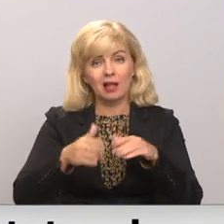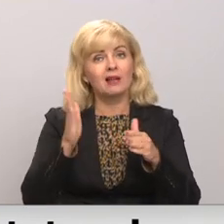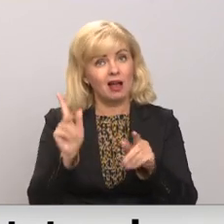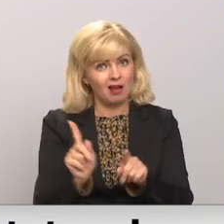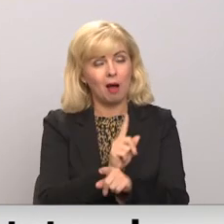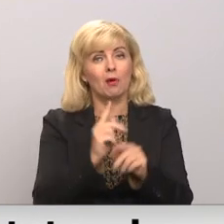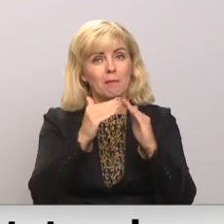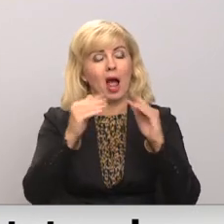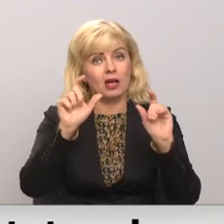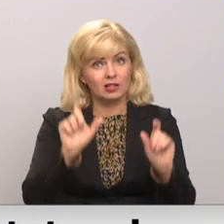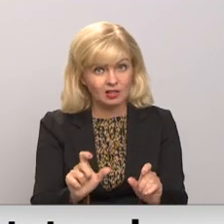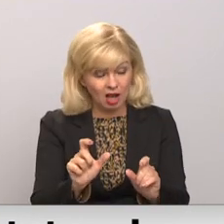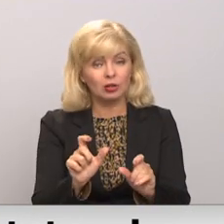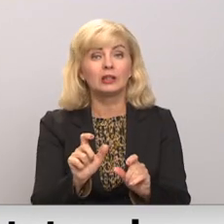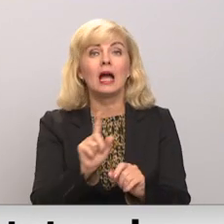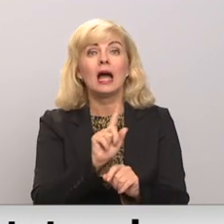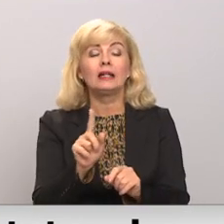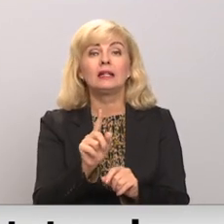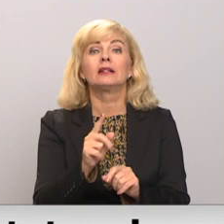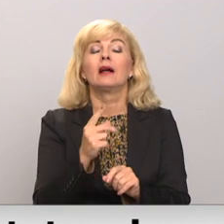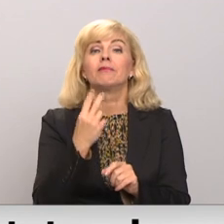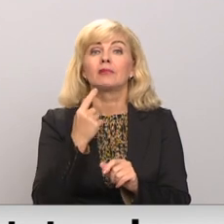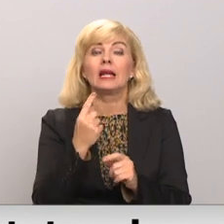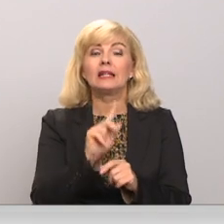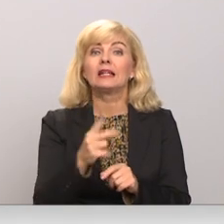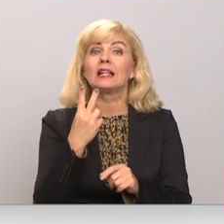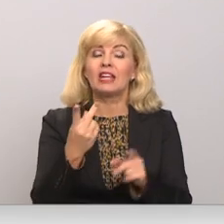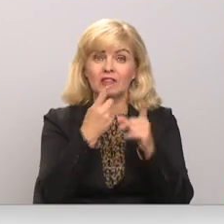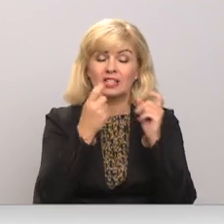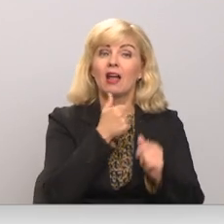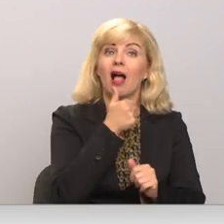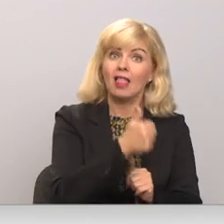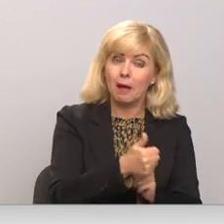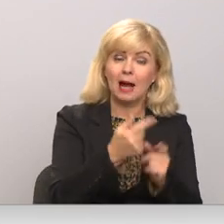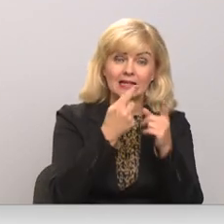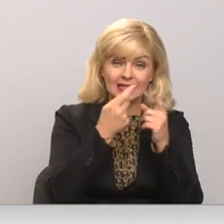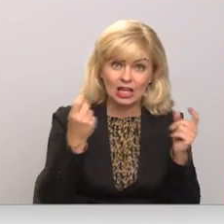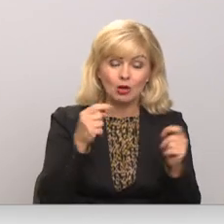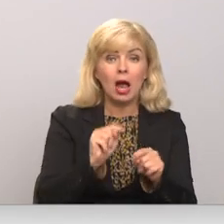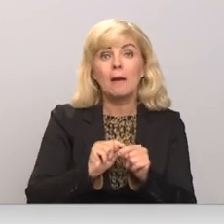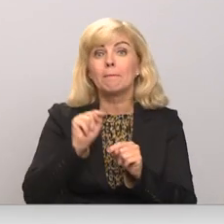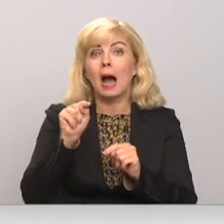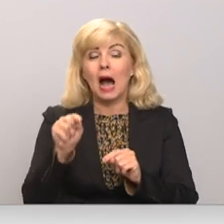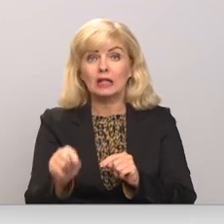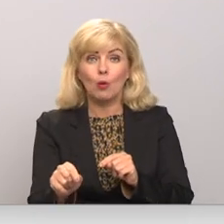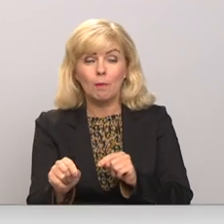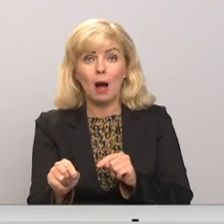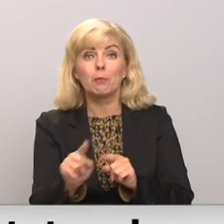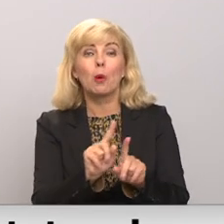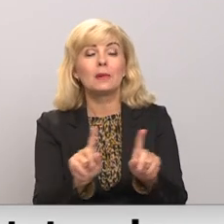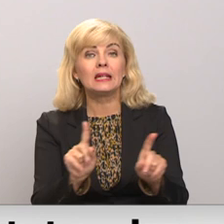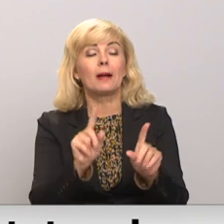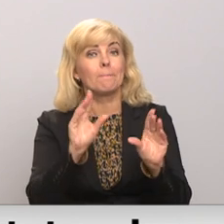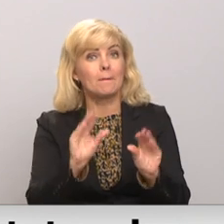Jāsaka tā, ka divas ziņas – laba un slikta. Labā ziņa ir tāda, ka to pārkāpumu ir